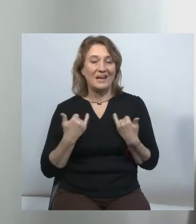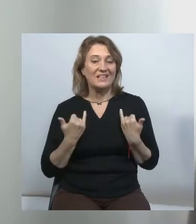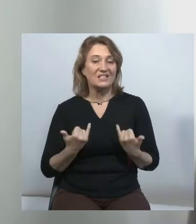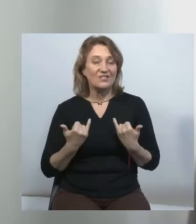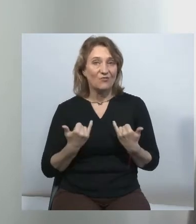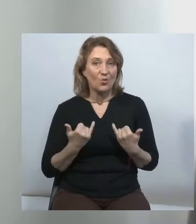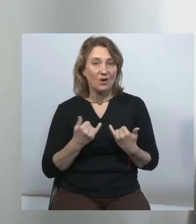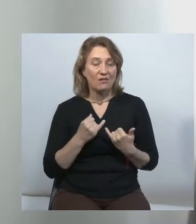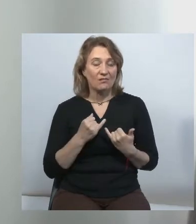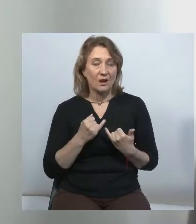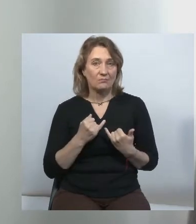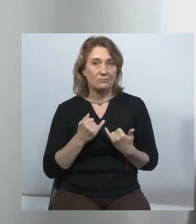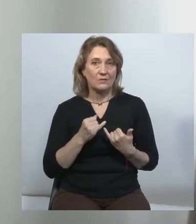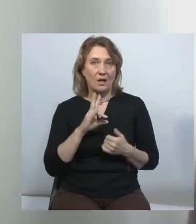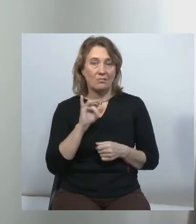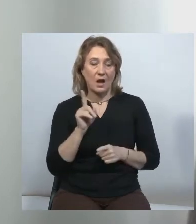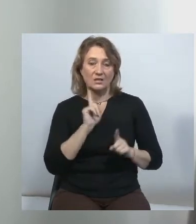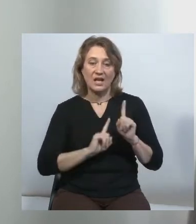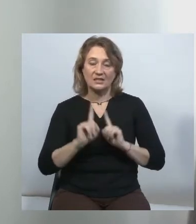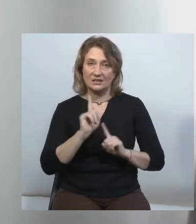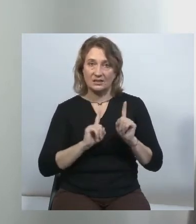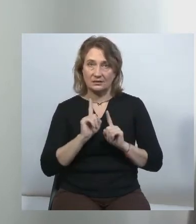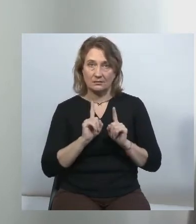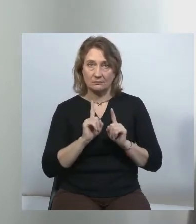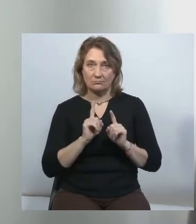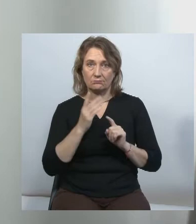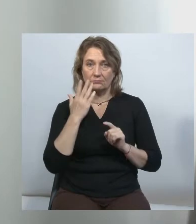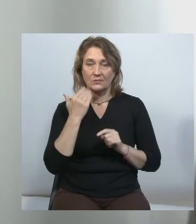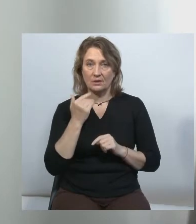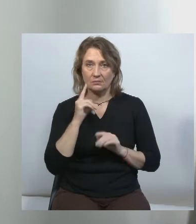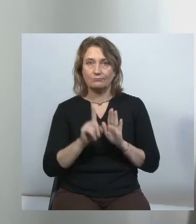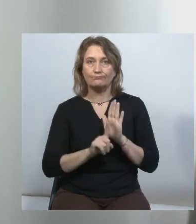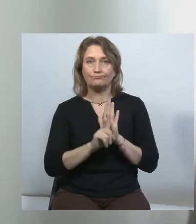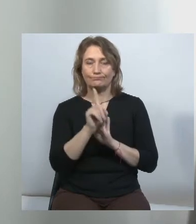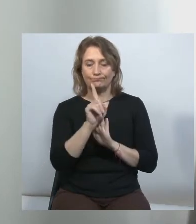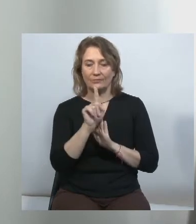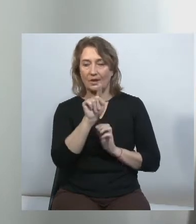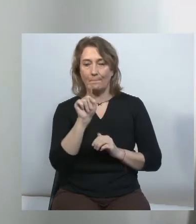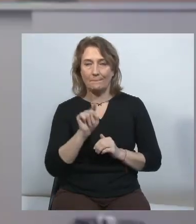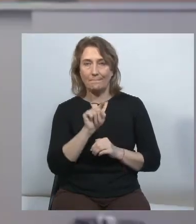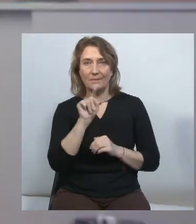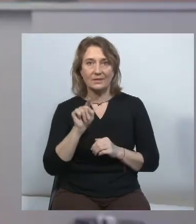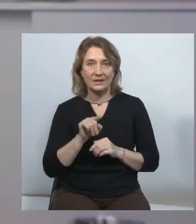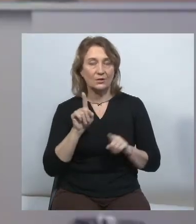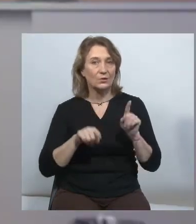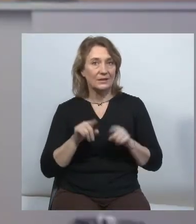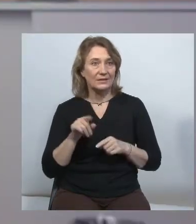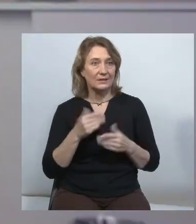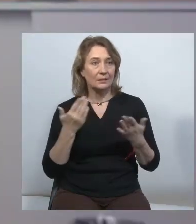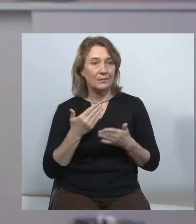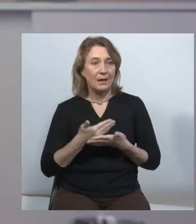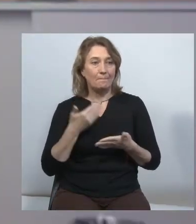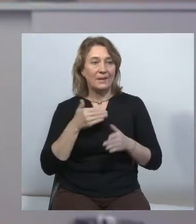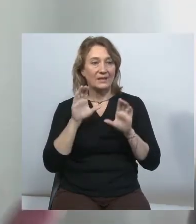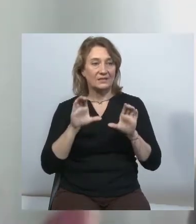засідання, коли виносимо питання, то деякі мовники користуються до логістю закону.